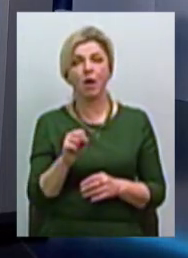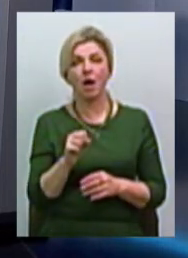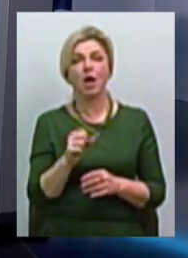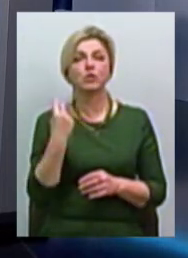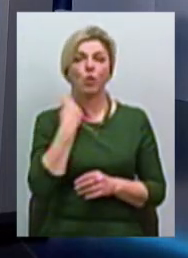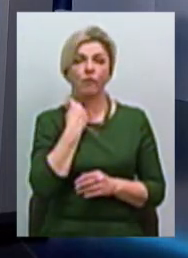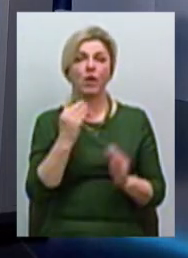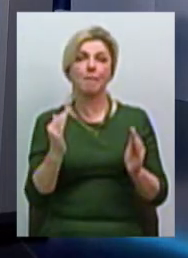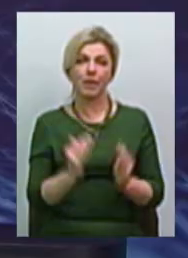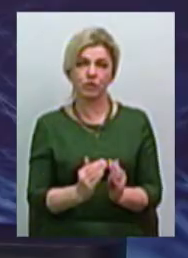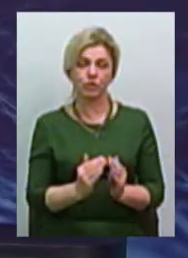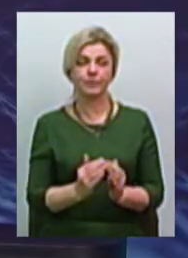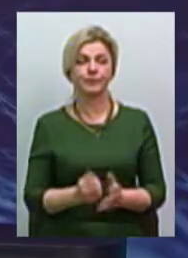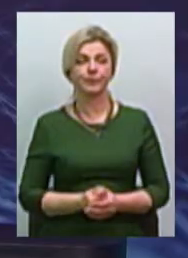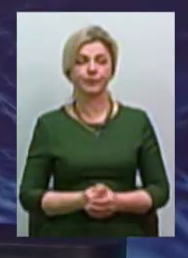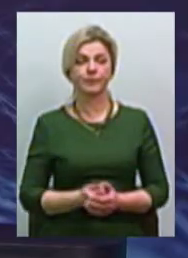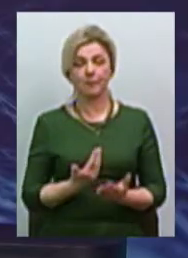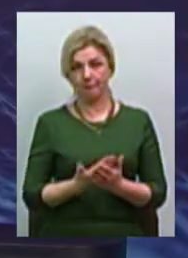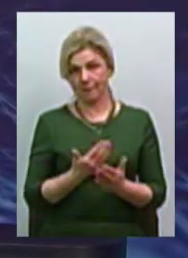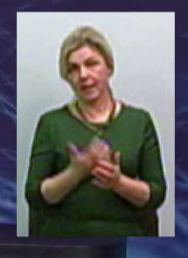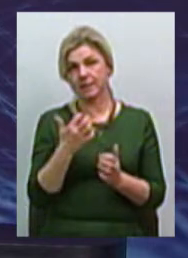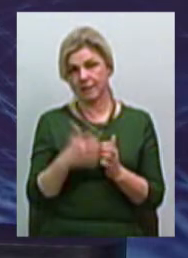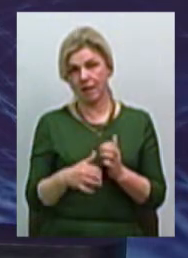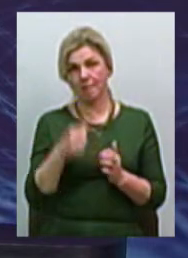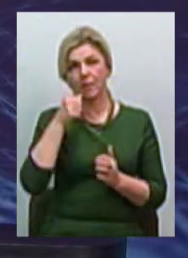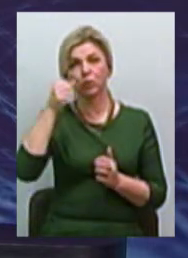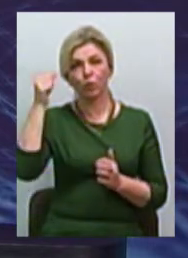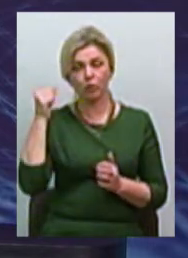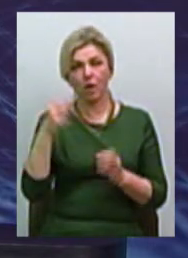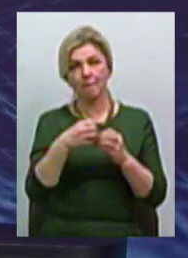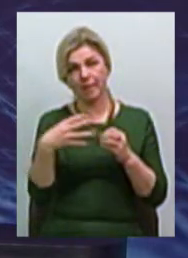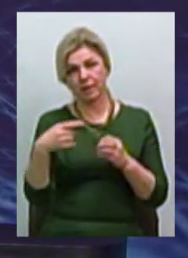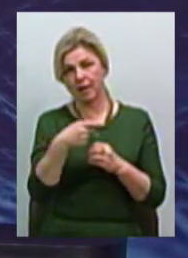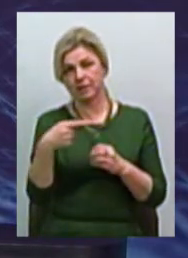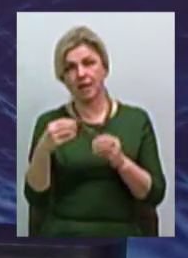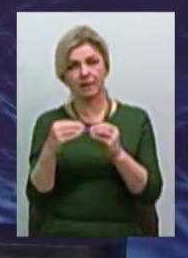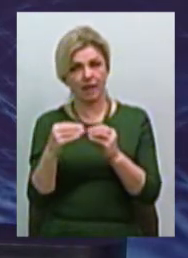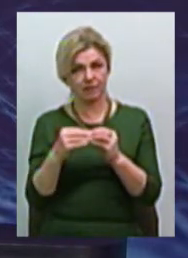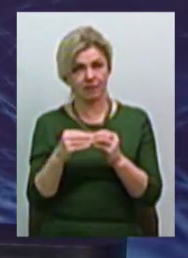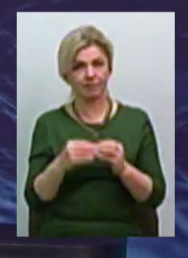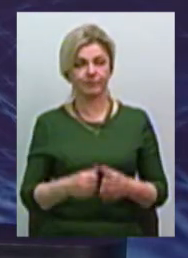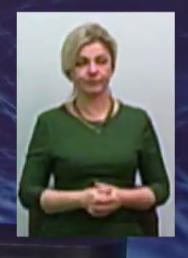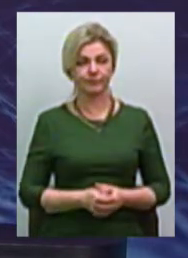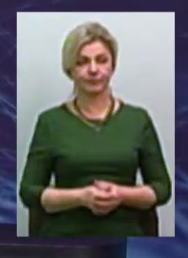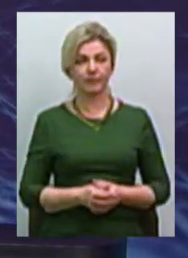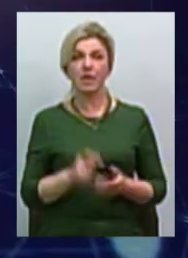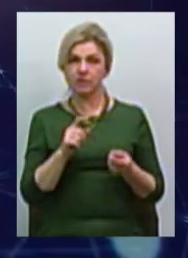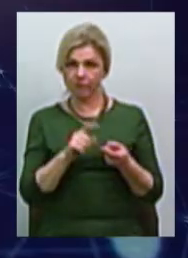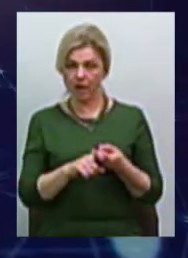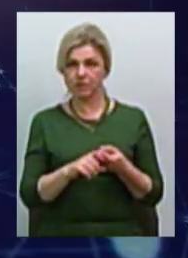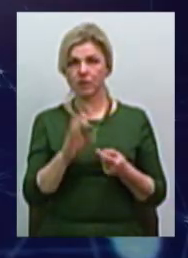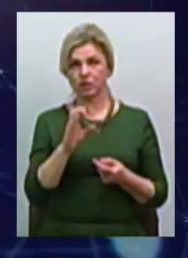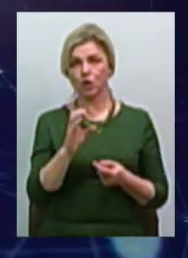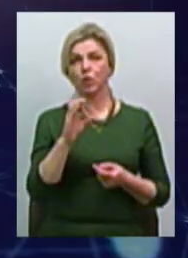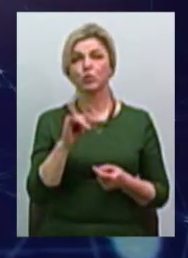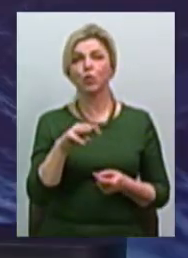зменшилась, відчутена навіть за цей рік. Десь в середньо, минулих роках, 15-10. Тобто, це пов'язано, певною мірою, із